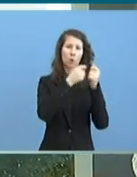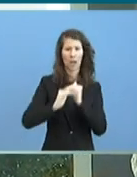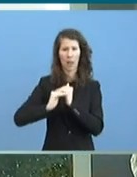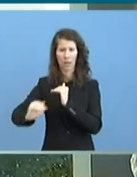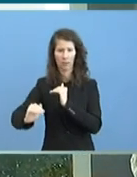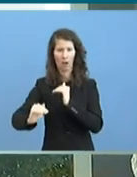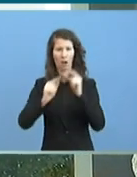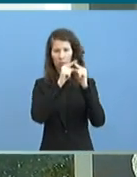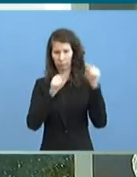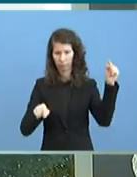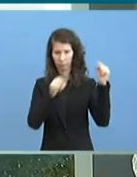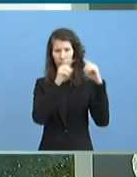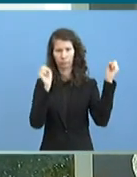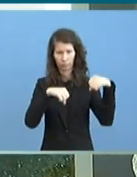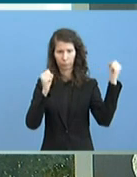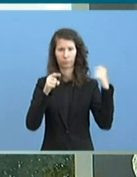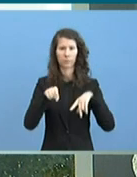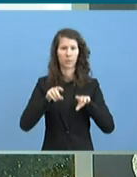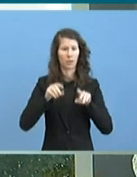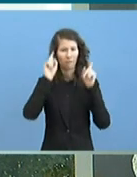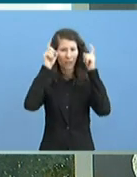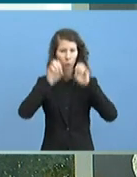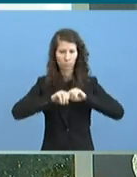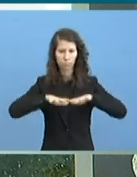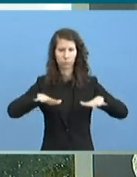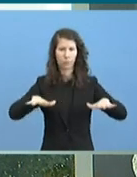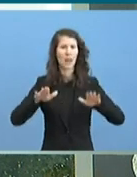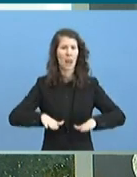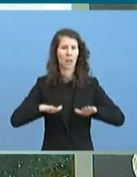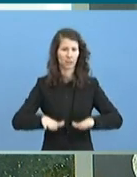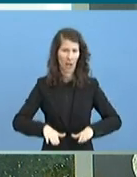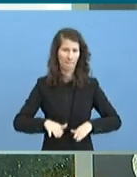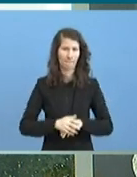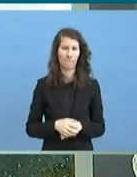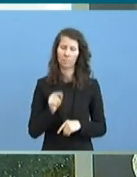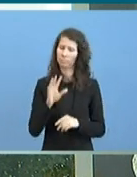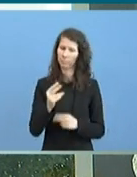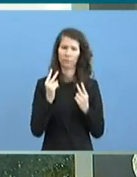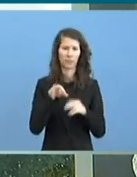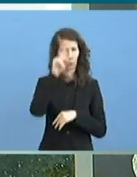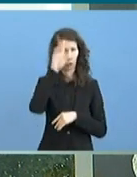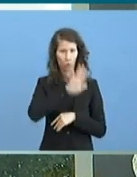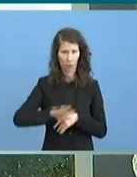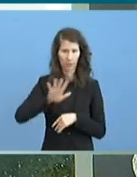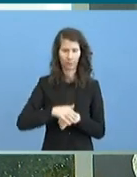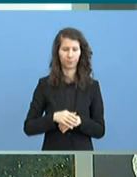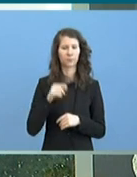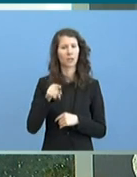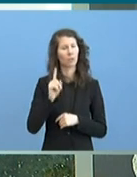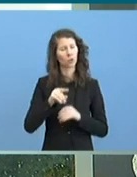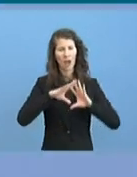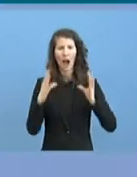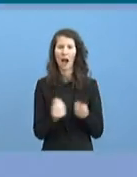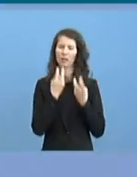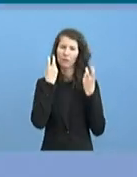Virus zu verlangsamen. Das ist von enormer Bedeutung für unser ganzes Land. Sie müssen alles tun, was staatlicherseits getan werden kann,